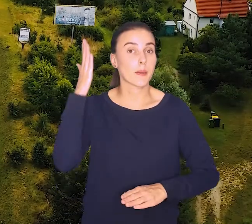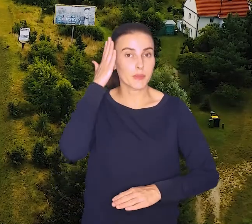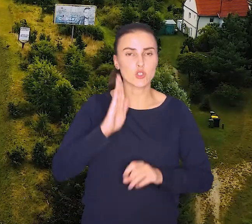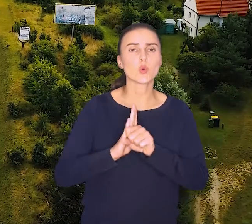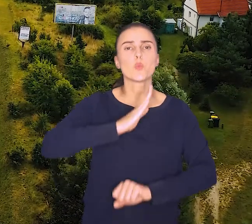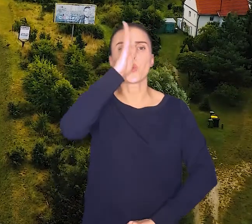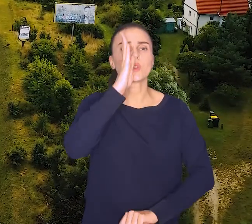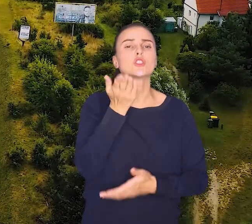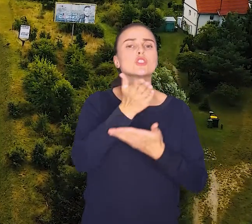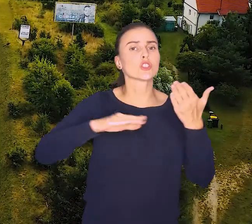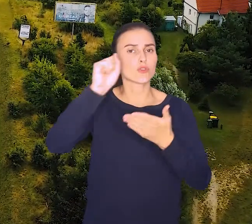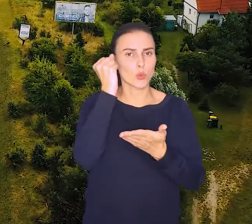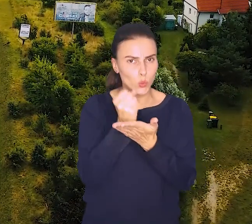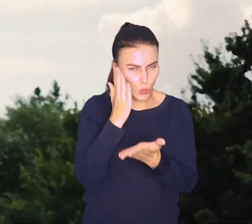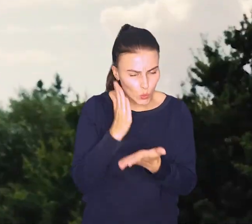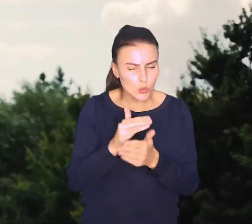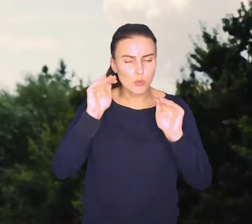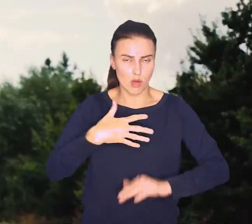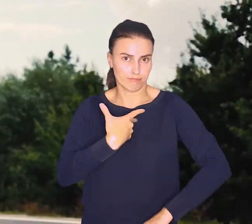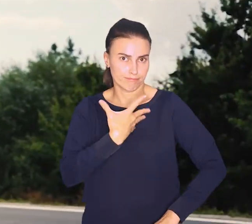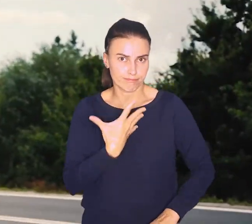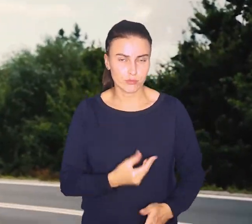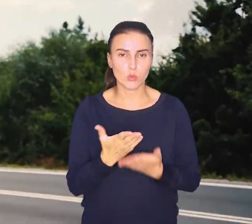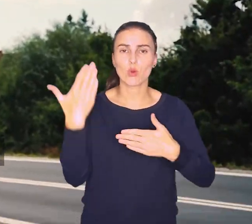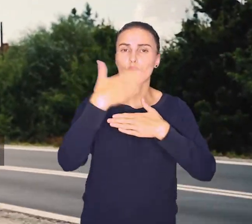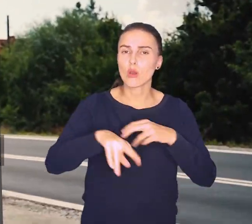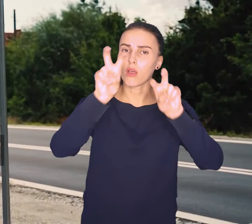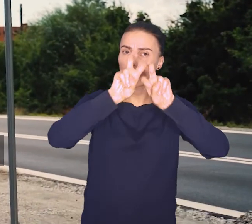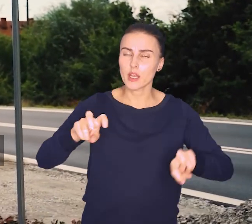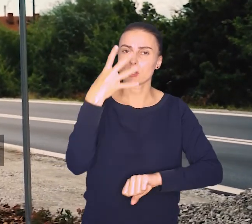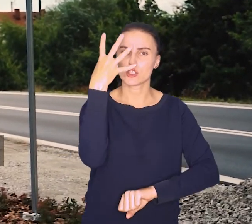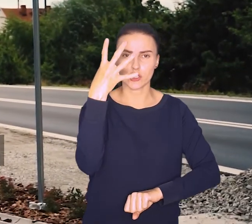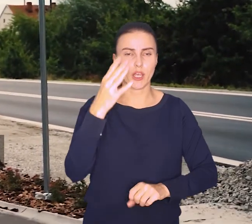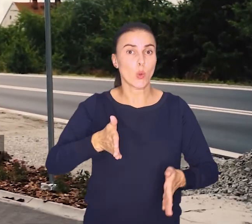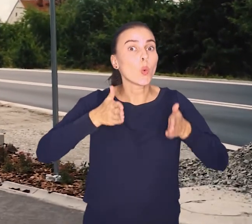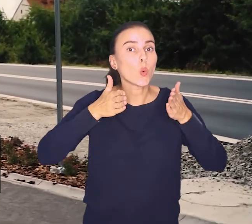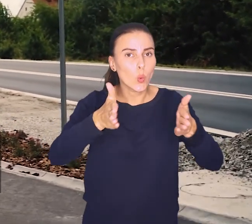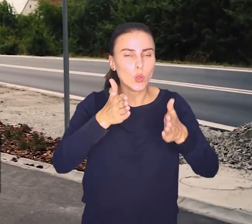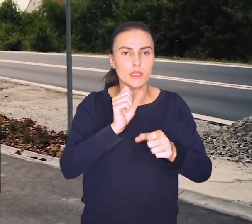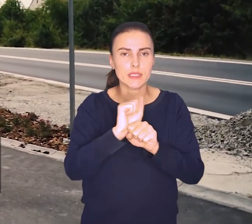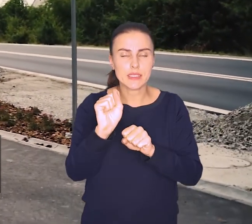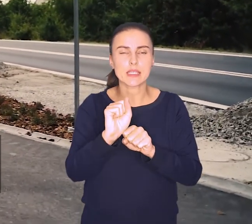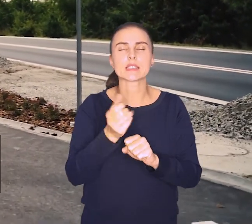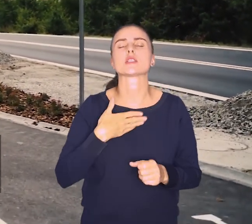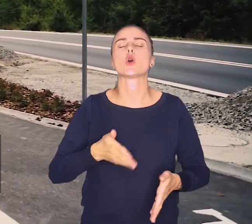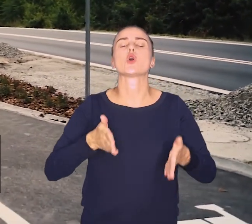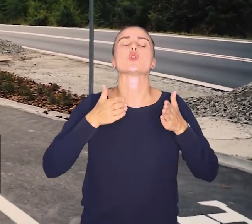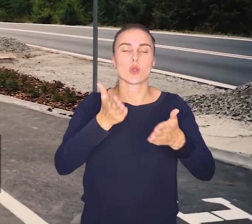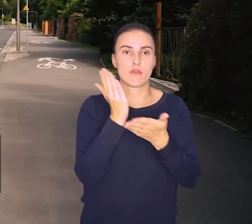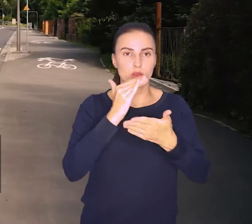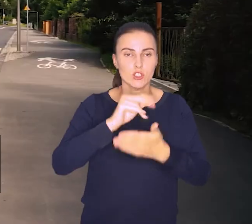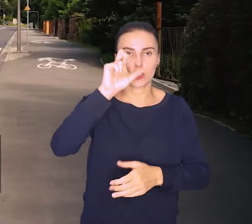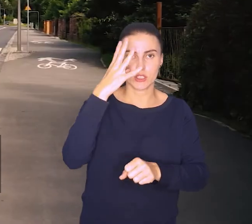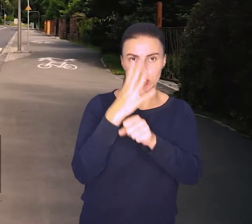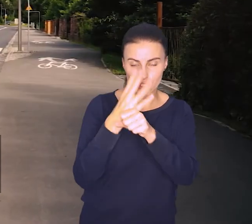Mieszkańcy północnej części Wrocławia odetchną z ulgą. Kończy się bowiem remont czterech ulic, którymi wjedzie droga wojewódzka